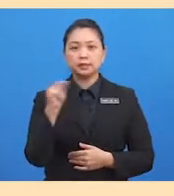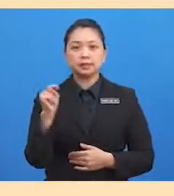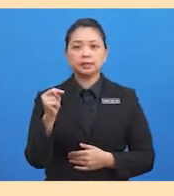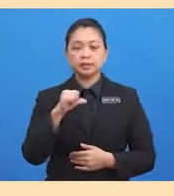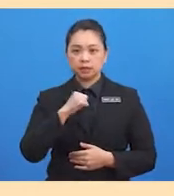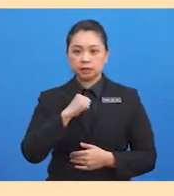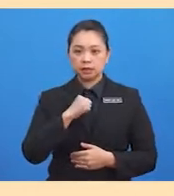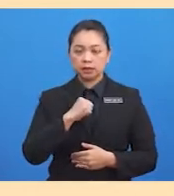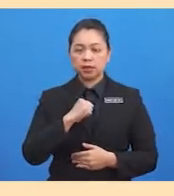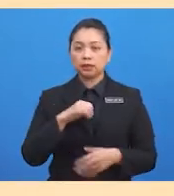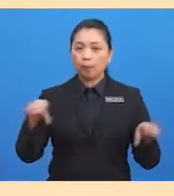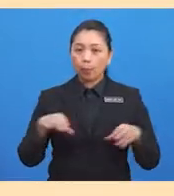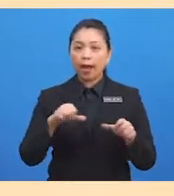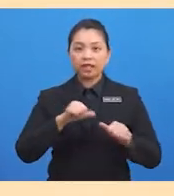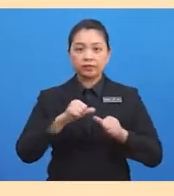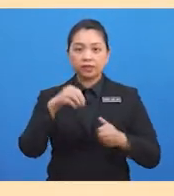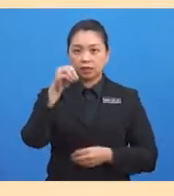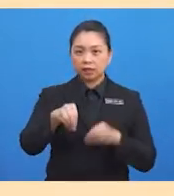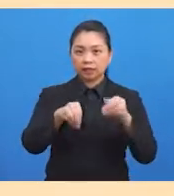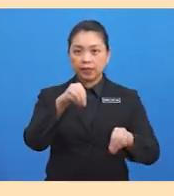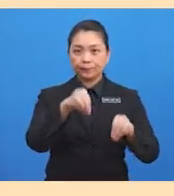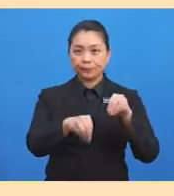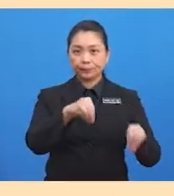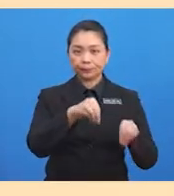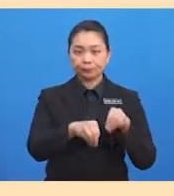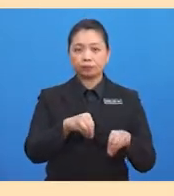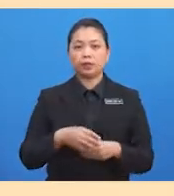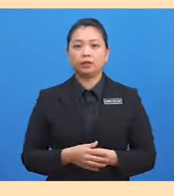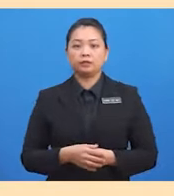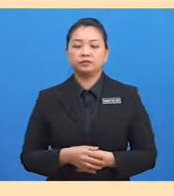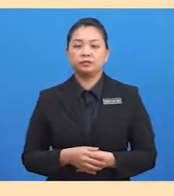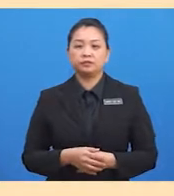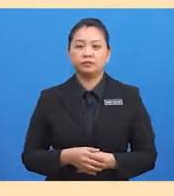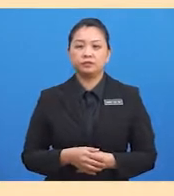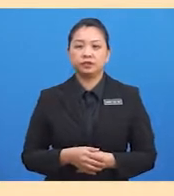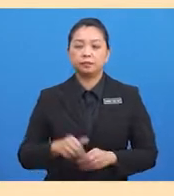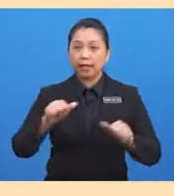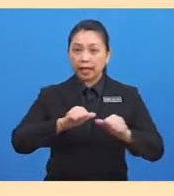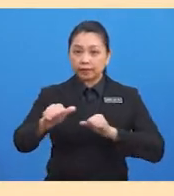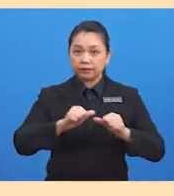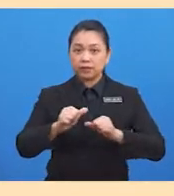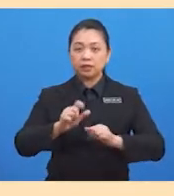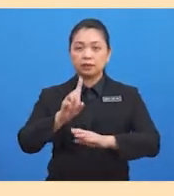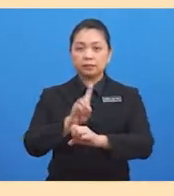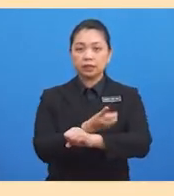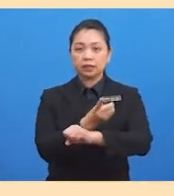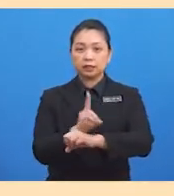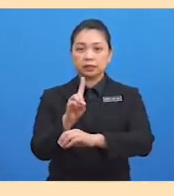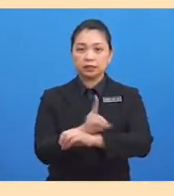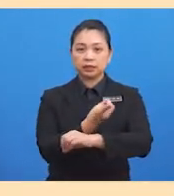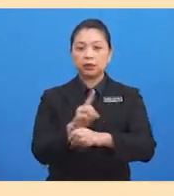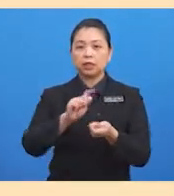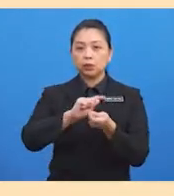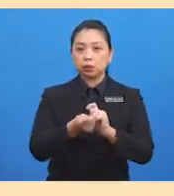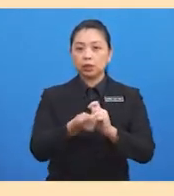dan penternakan. Selain itu, aktiviti perdagangan secara tukar barang dan penghususan